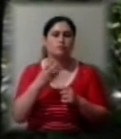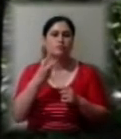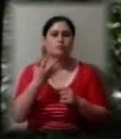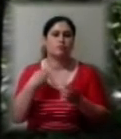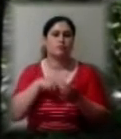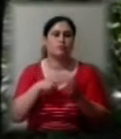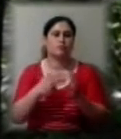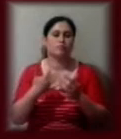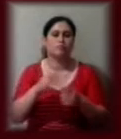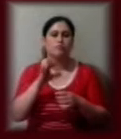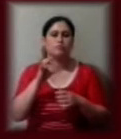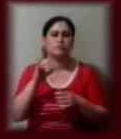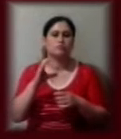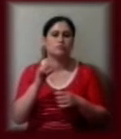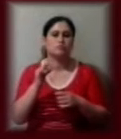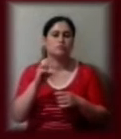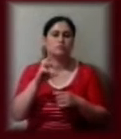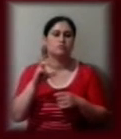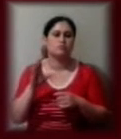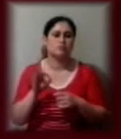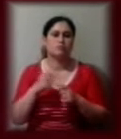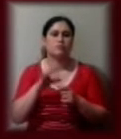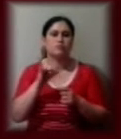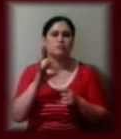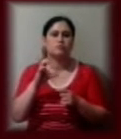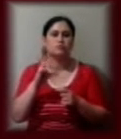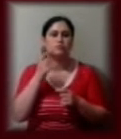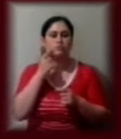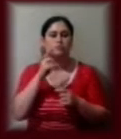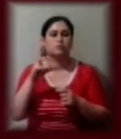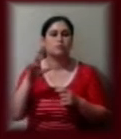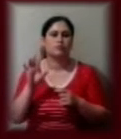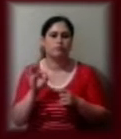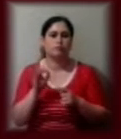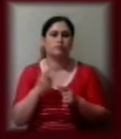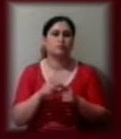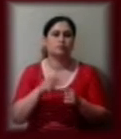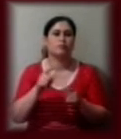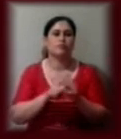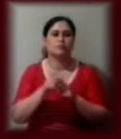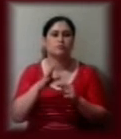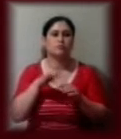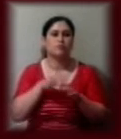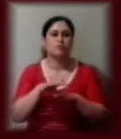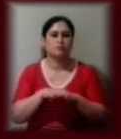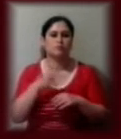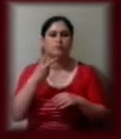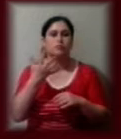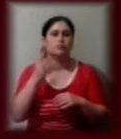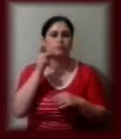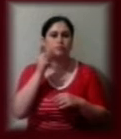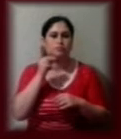сесію зовнішнього незалежного оцінювання. Основна сесія зовнішнього незалежного оцінювання розпочнеться з математики 25 червня. 30